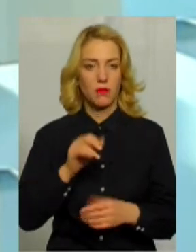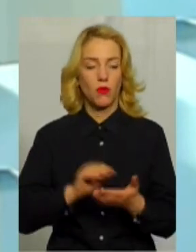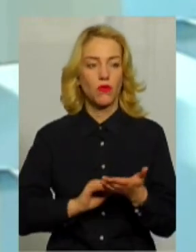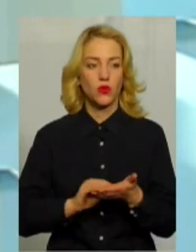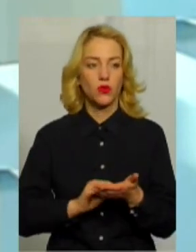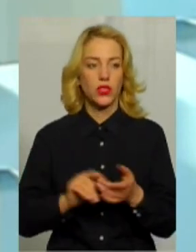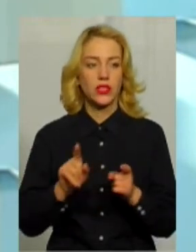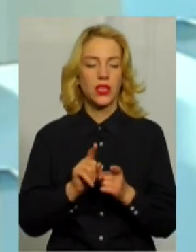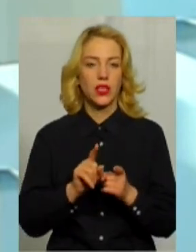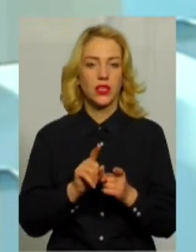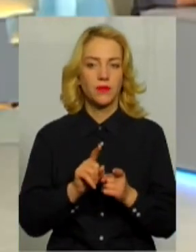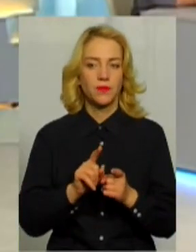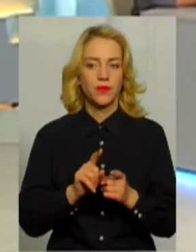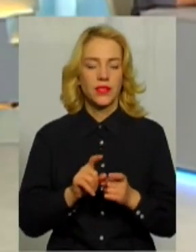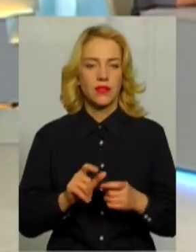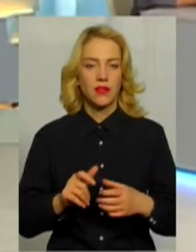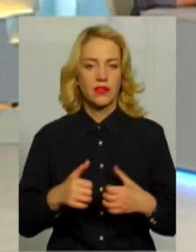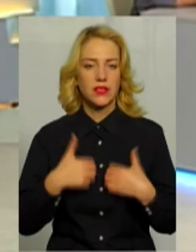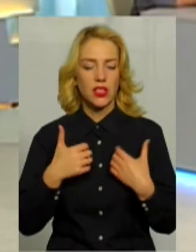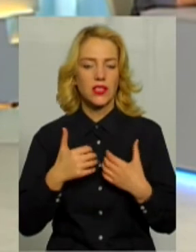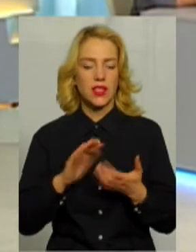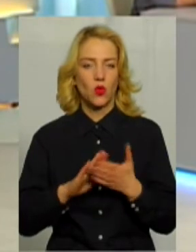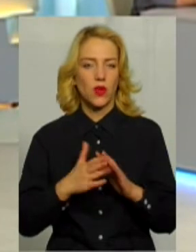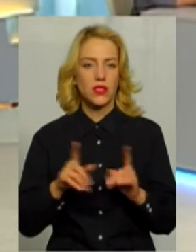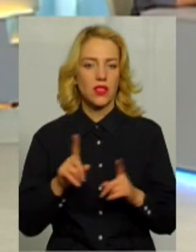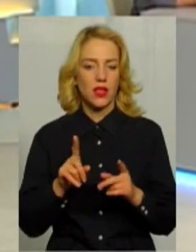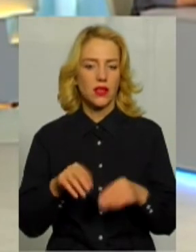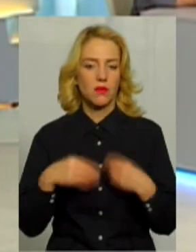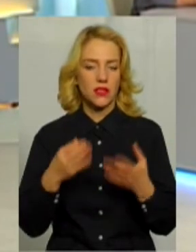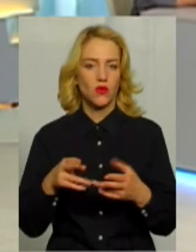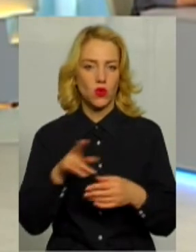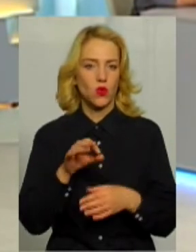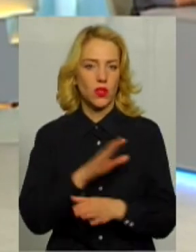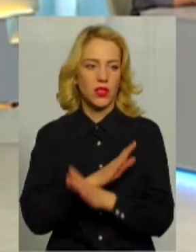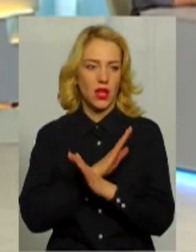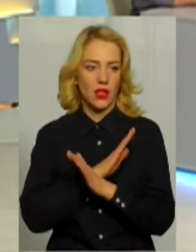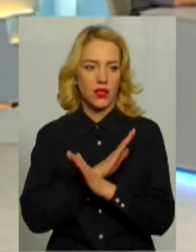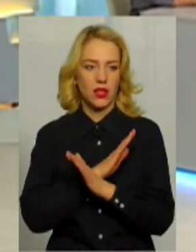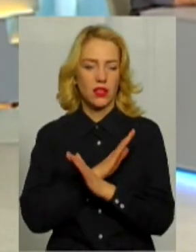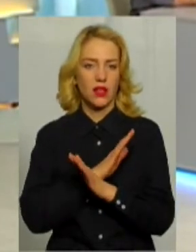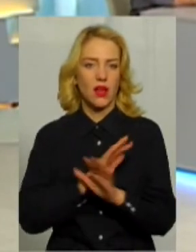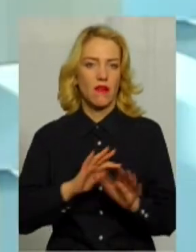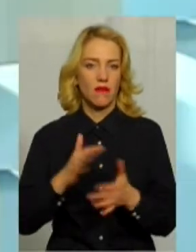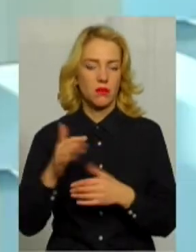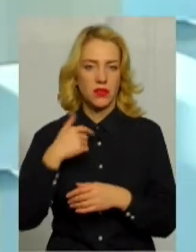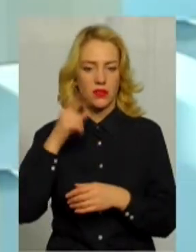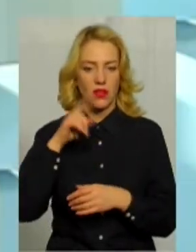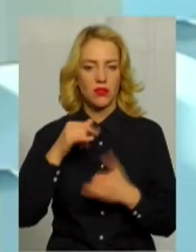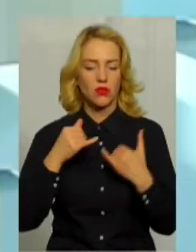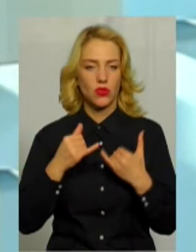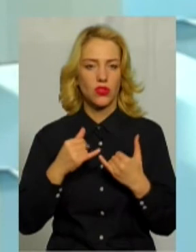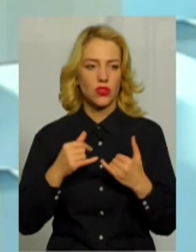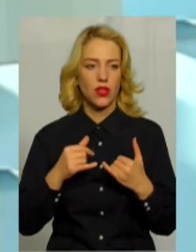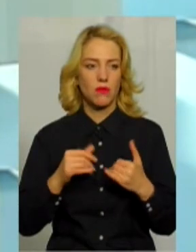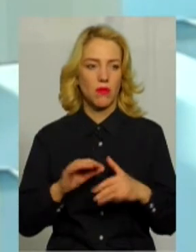критичні ситуації, які дуже часто призводять до летальних випадків. І я знаю, що на сьогоднішній момент,